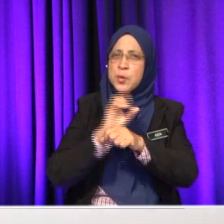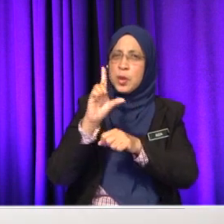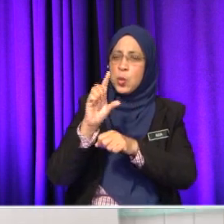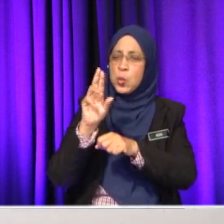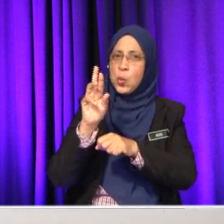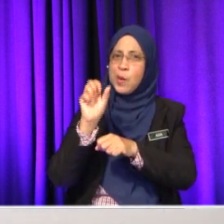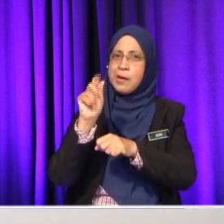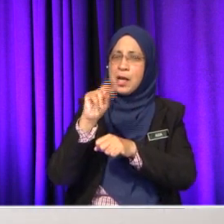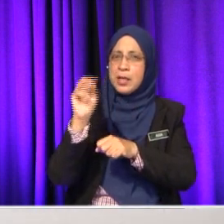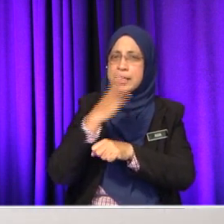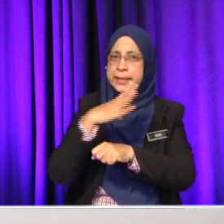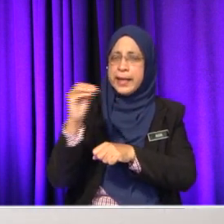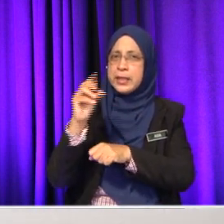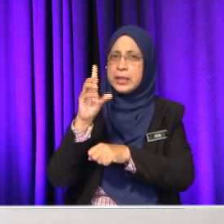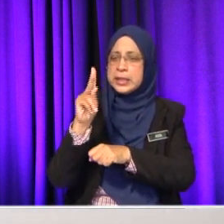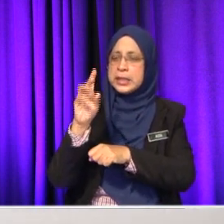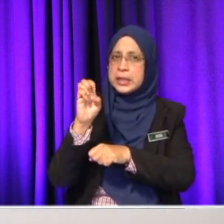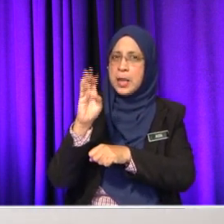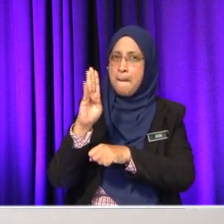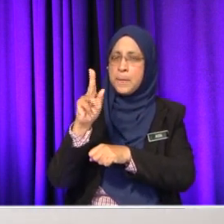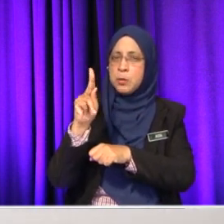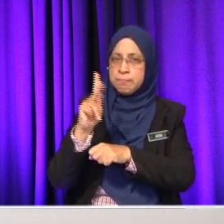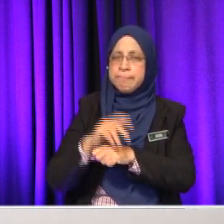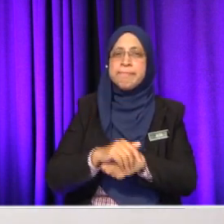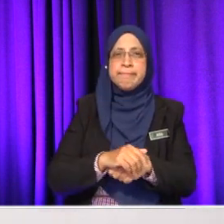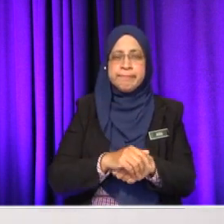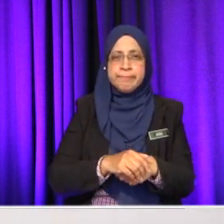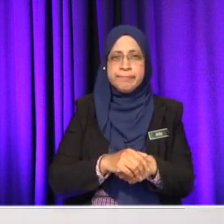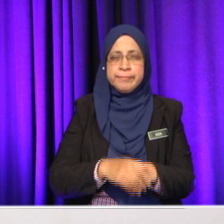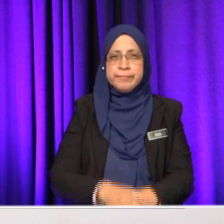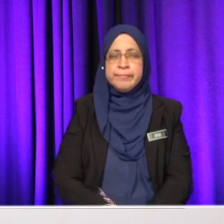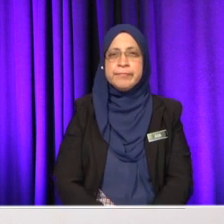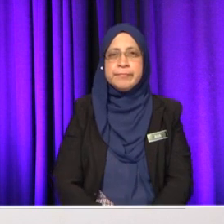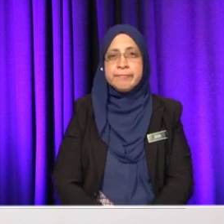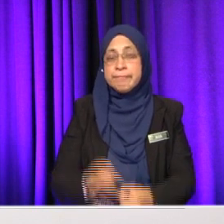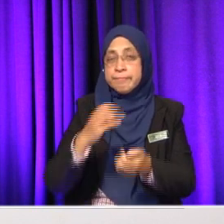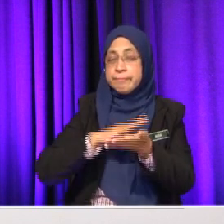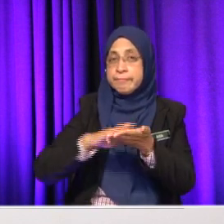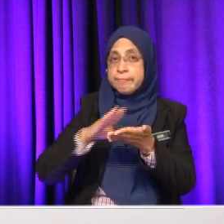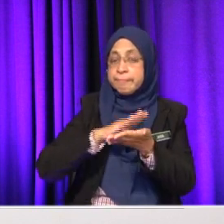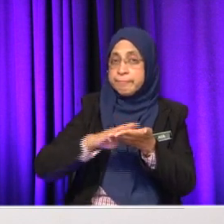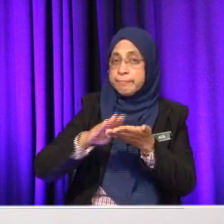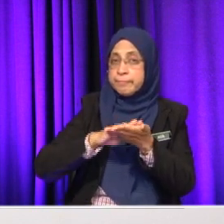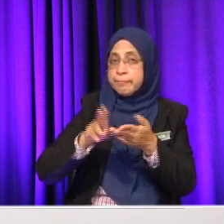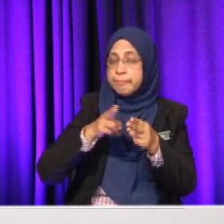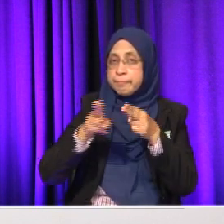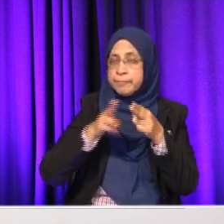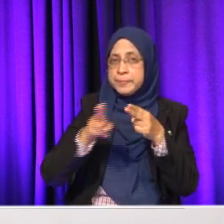dan kebuk pemeriksaan, ialah melakukan ujian baik salih, membersihkan dan menyelenggara. Okey.